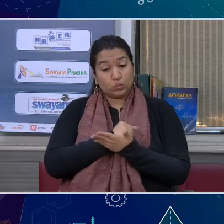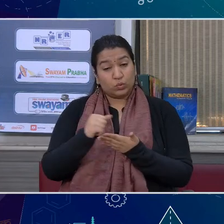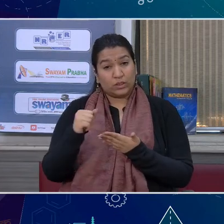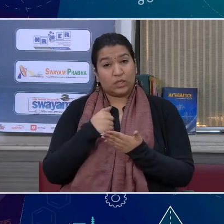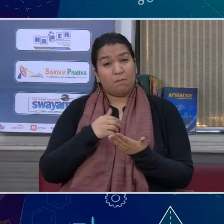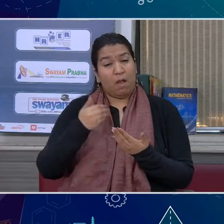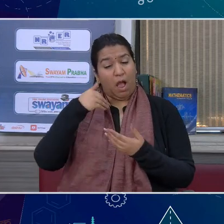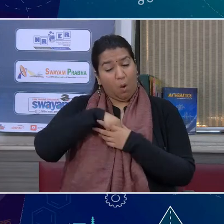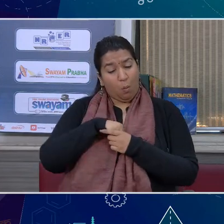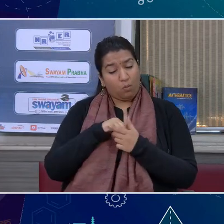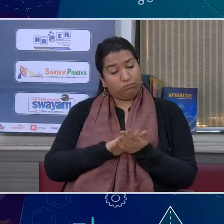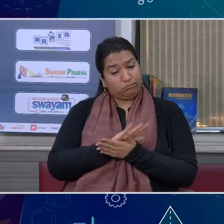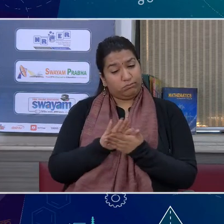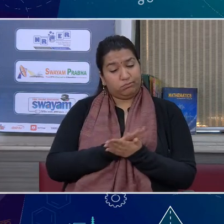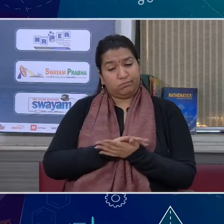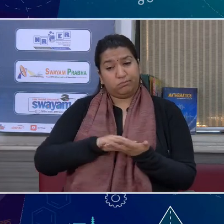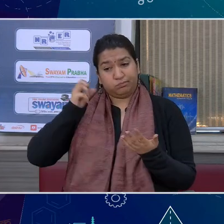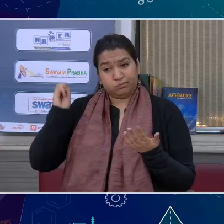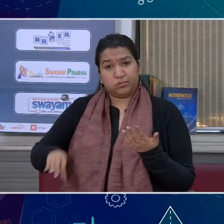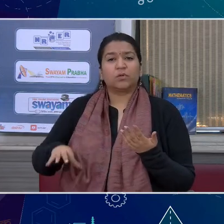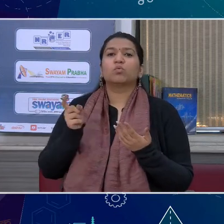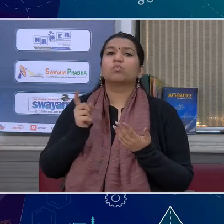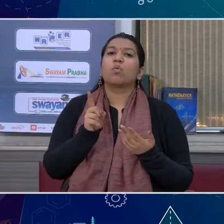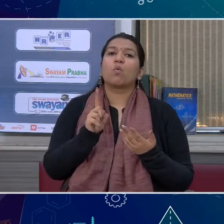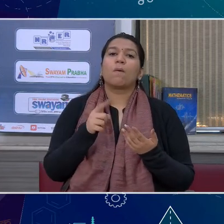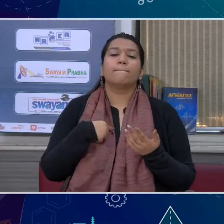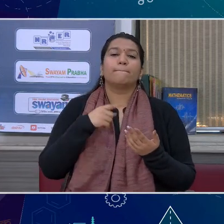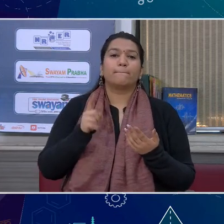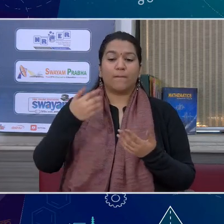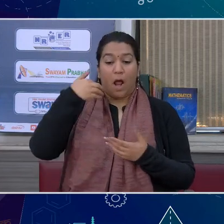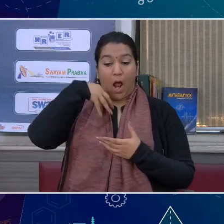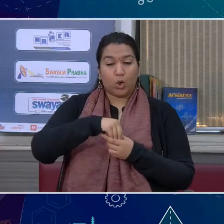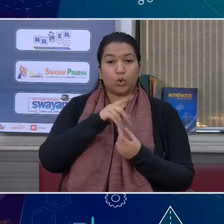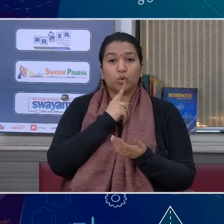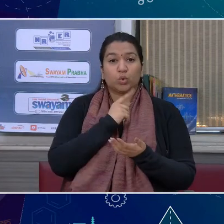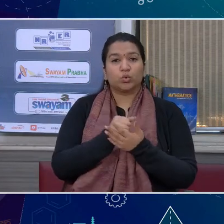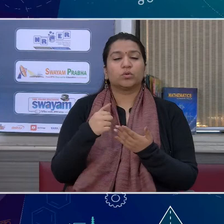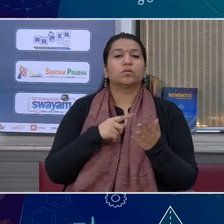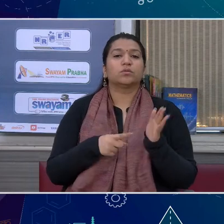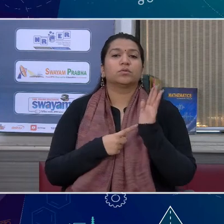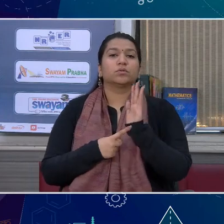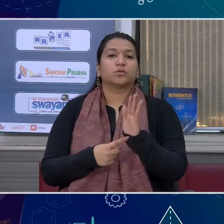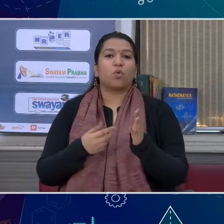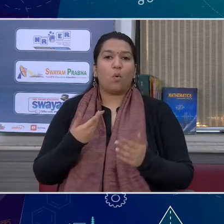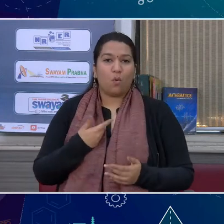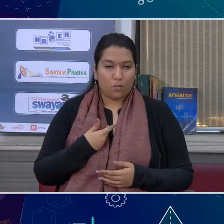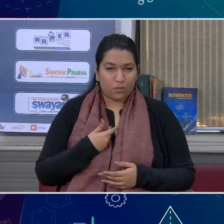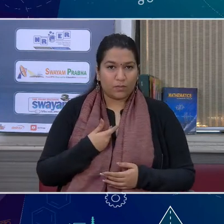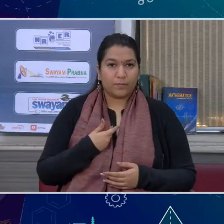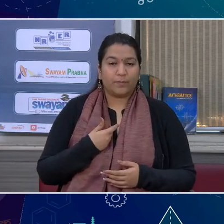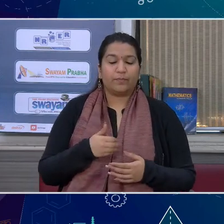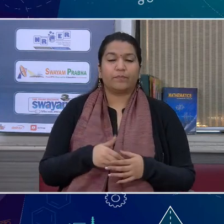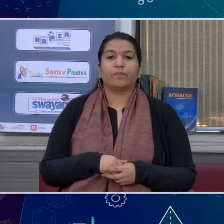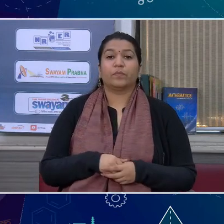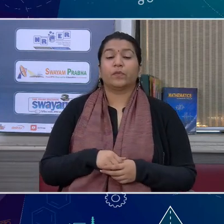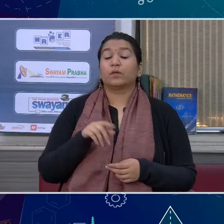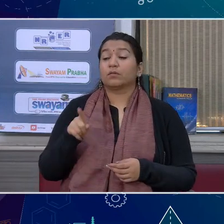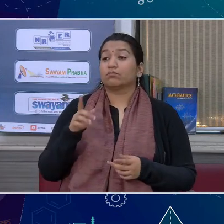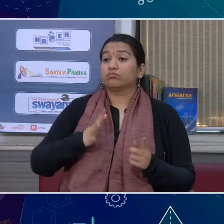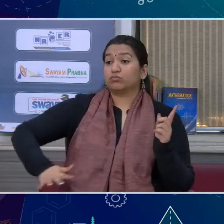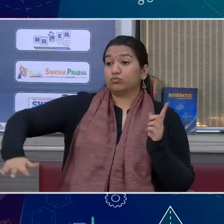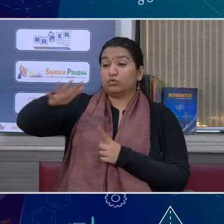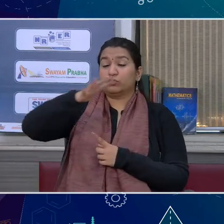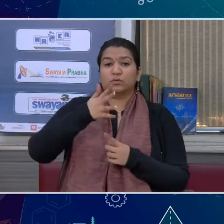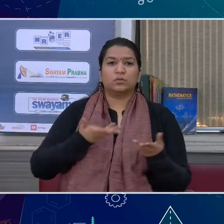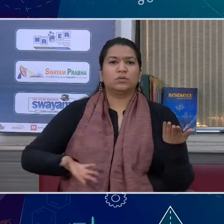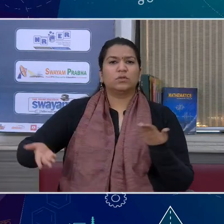जित्तों को मिठा दे जहां पढ़ रहे था अगर हम उसके आगी देखें तो कहते हैं मैं यौवन का उनमाद लिए फिरता हूं उनमाद का मस्ती